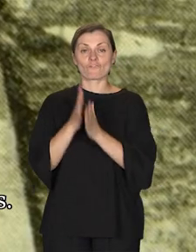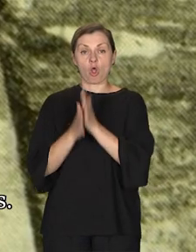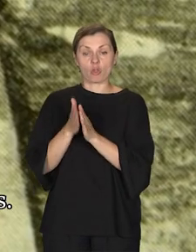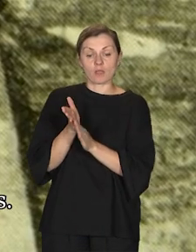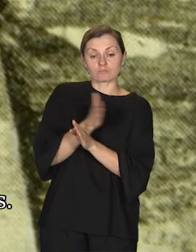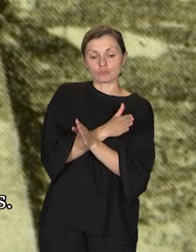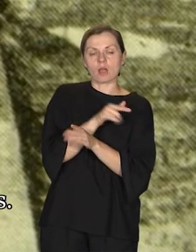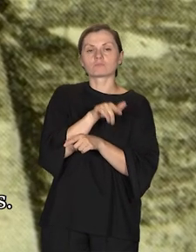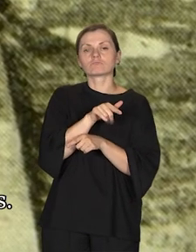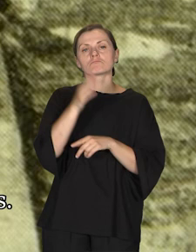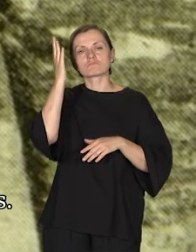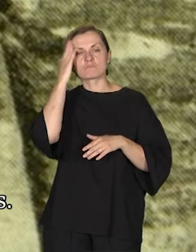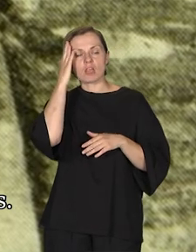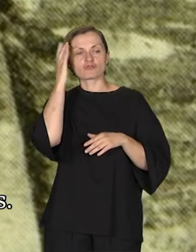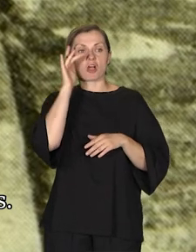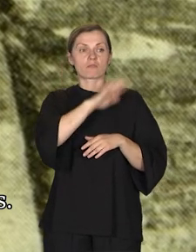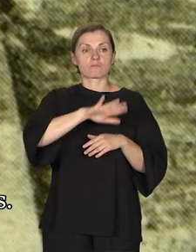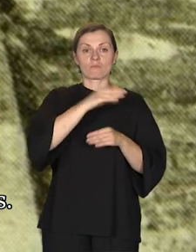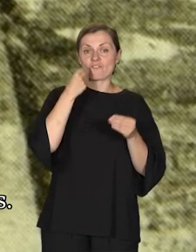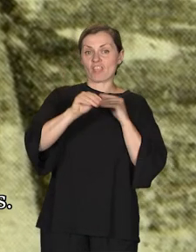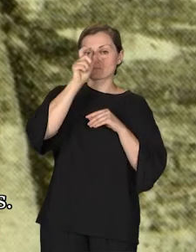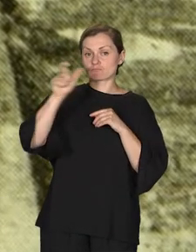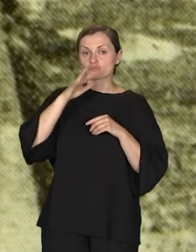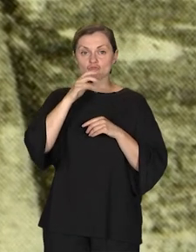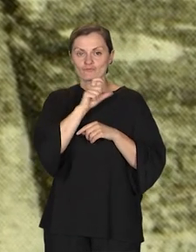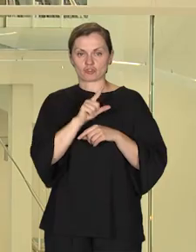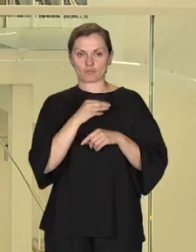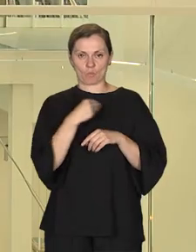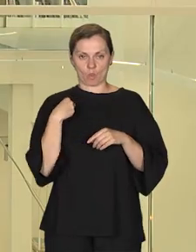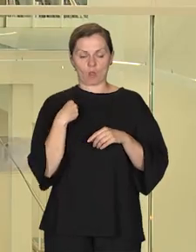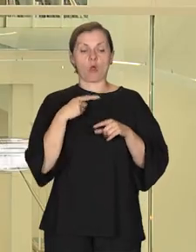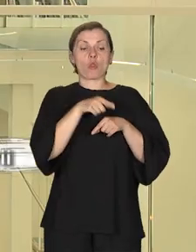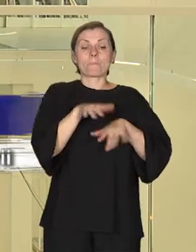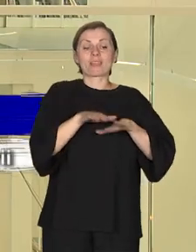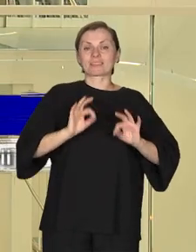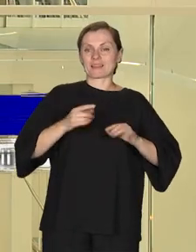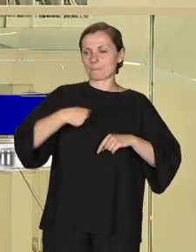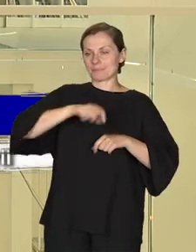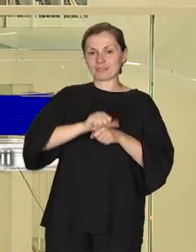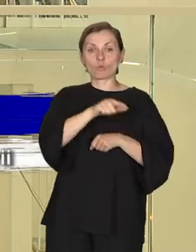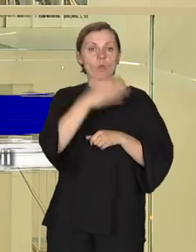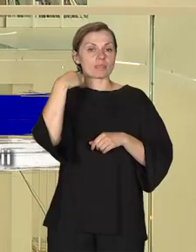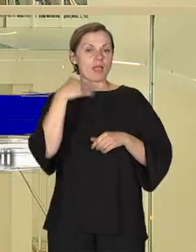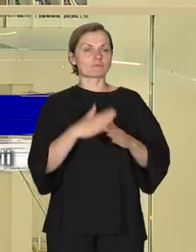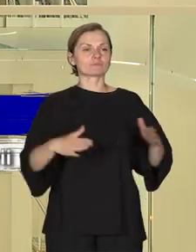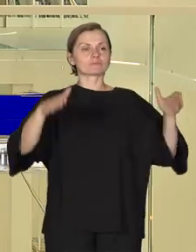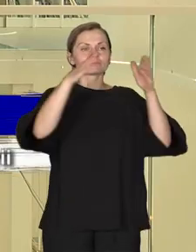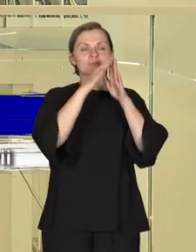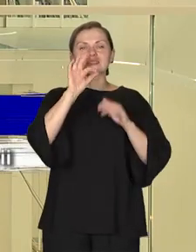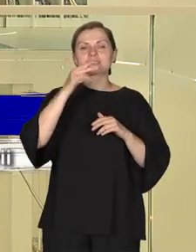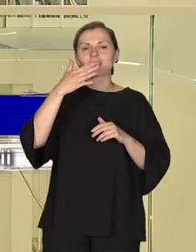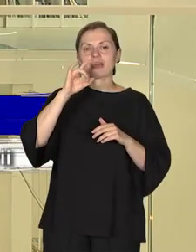mieszkało więcej Żydów niż Polaków. To miejsce, w którym się teraz znajdujemy, czyli dawna synagoga tętniła